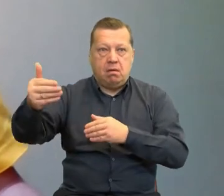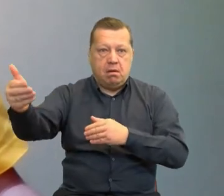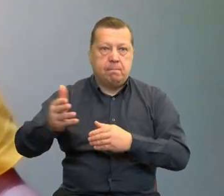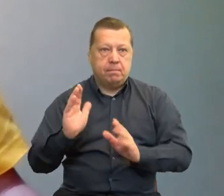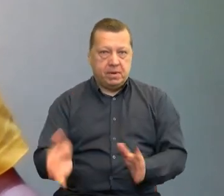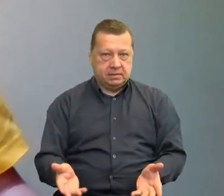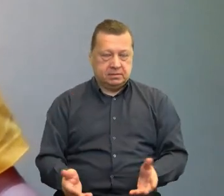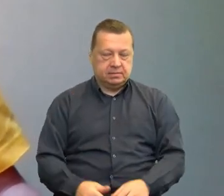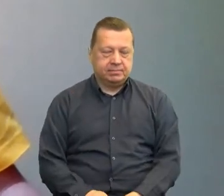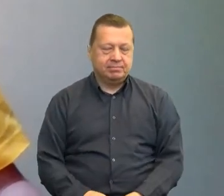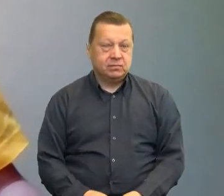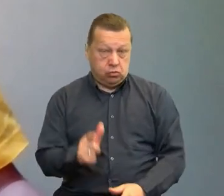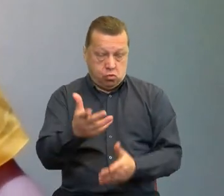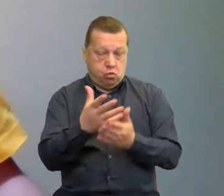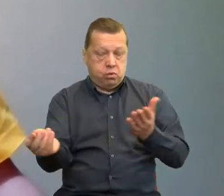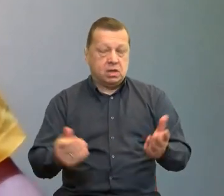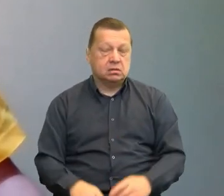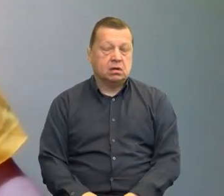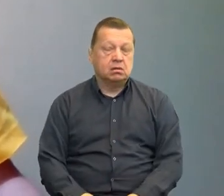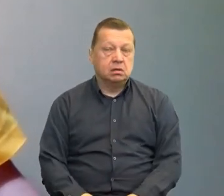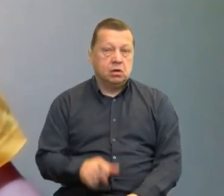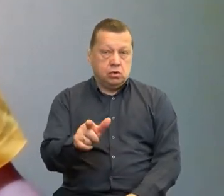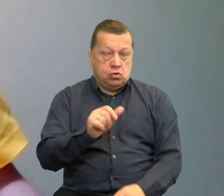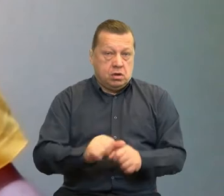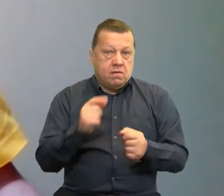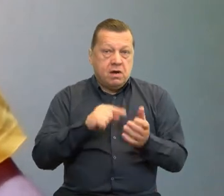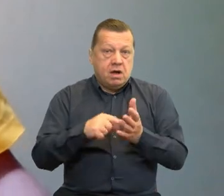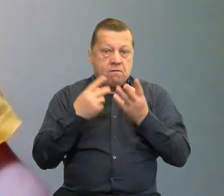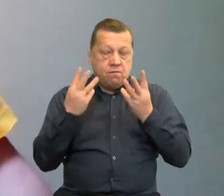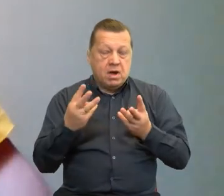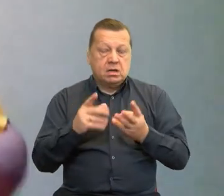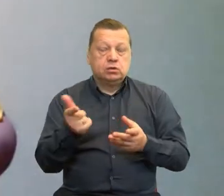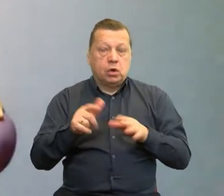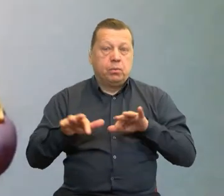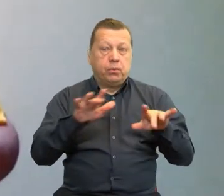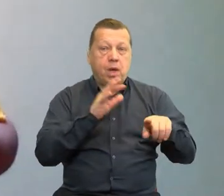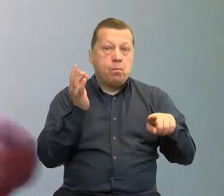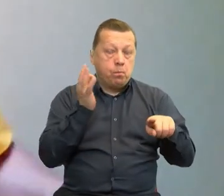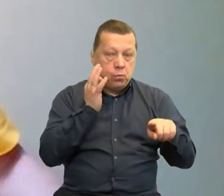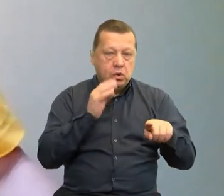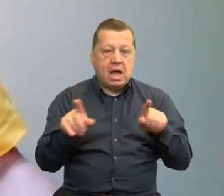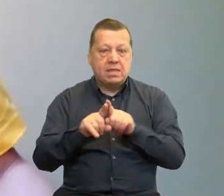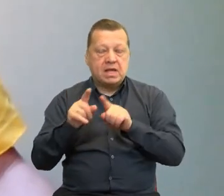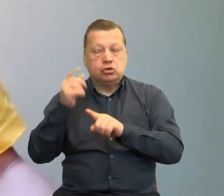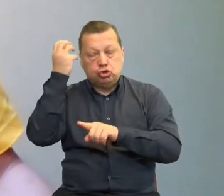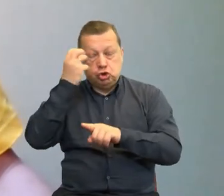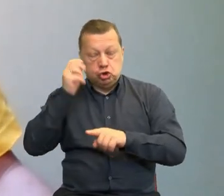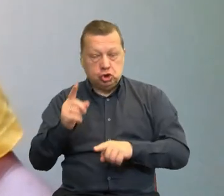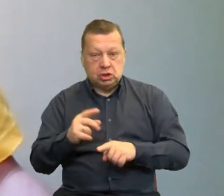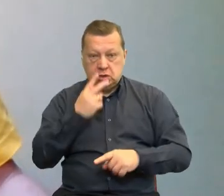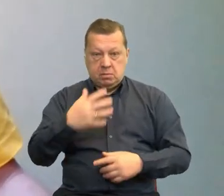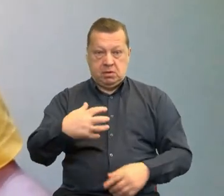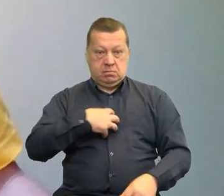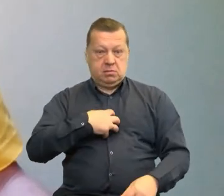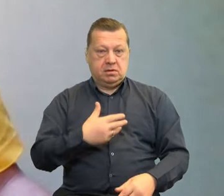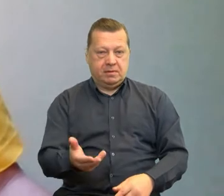prostu. Bo to jest ważne, nie tylko te pszczoły miodne, ale też te pszczoły dzikie. Dzisiaj mam koszulkę właśnie z taką